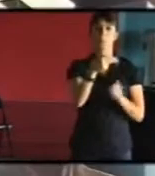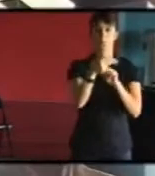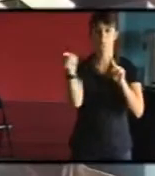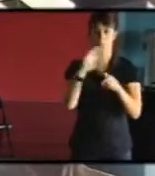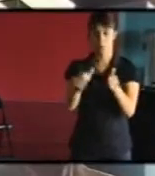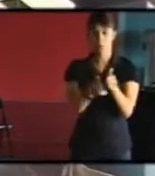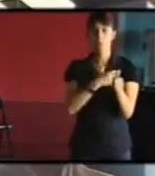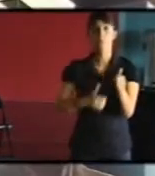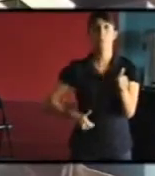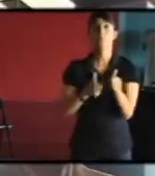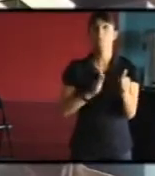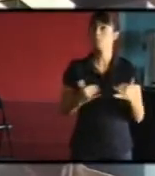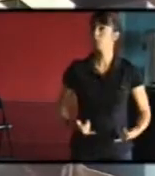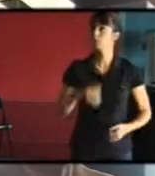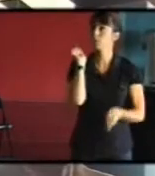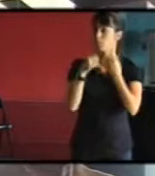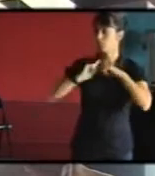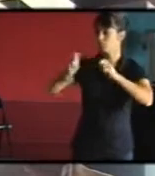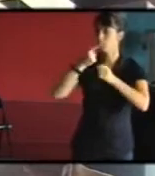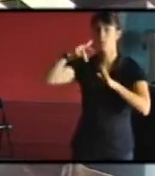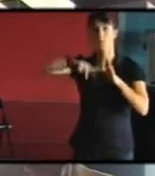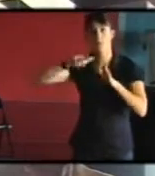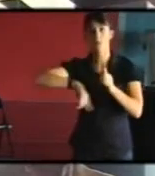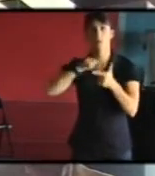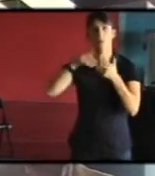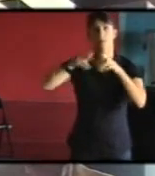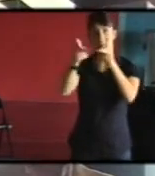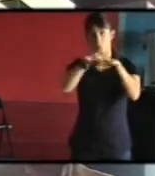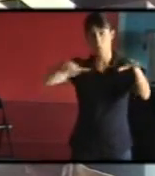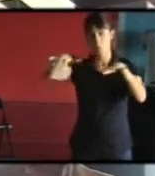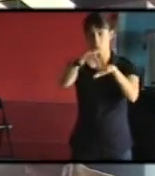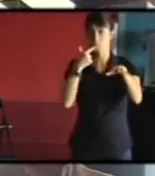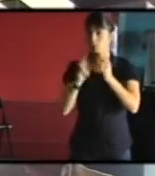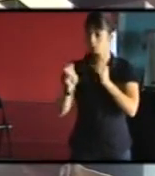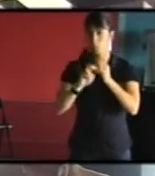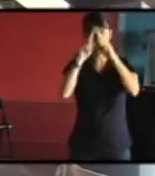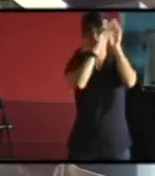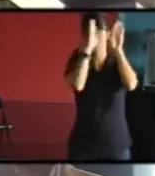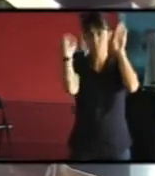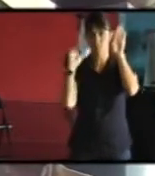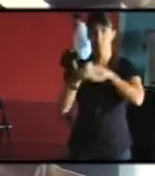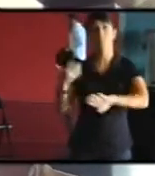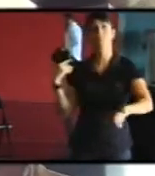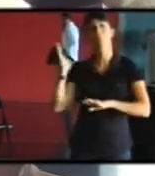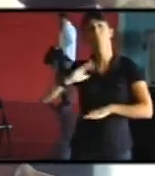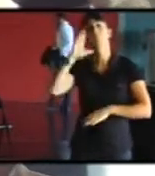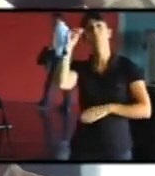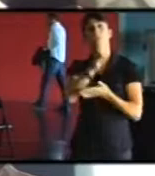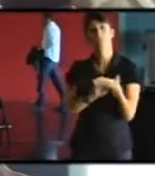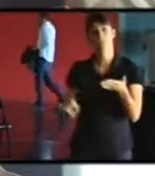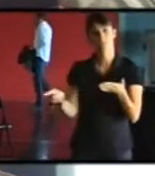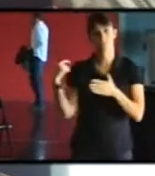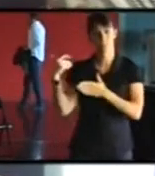chargée du logement, de l'urbanisme, des transports. Qui est architecte de formation. Et puis, pour terminer